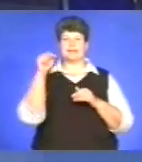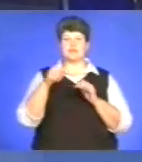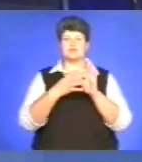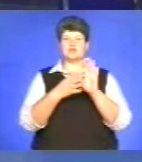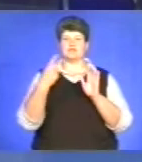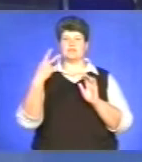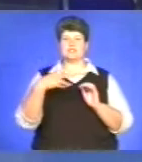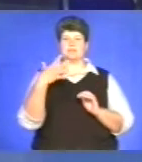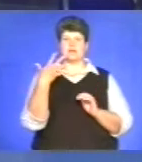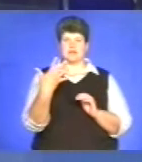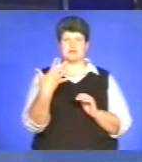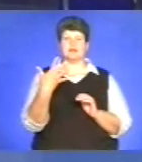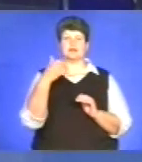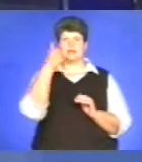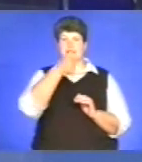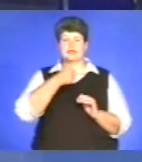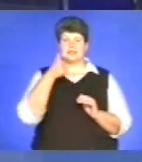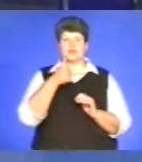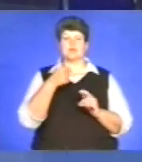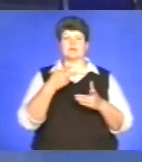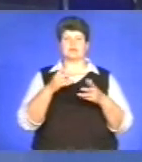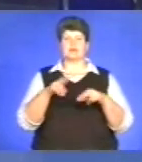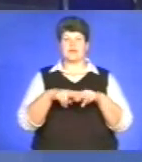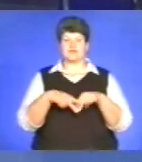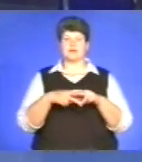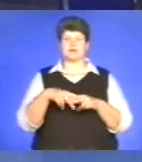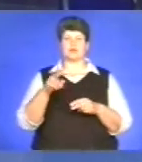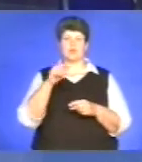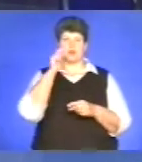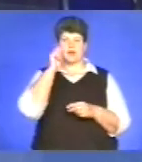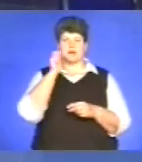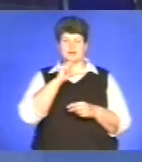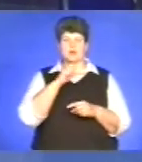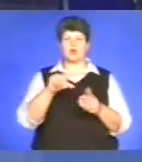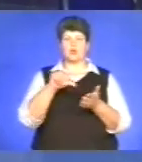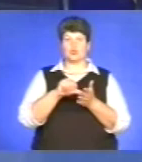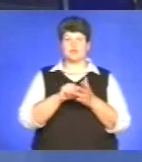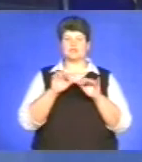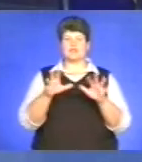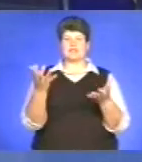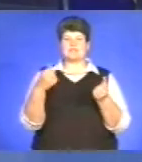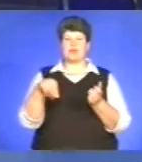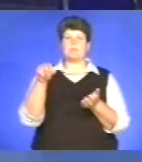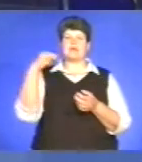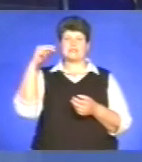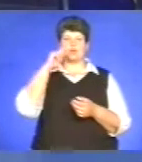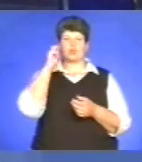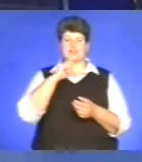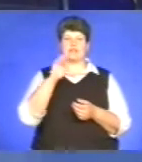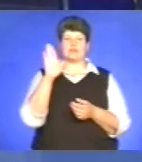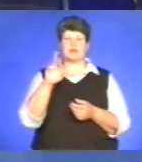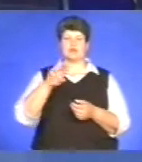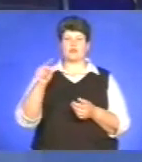-рітньої річниці хрещення Русі України. Участь у заході взяв президент України Віктор Янукович. Під час виступу він